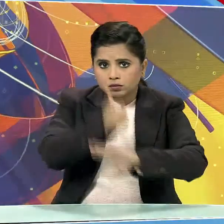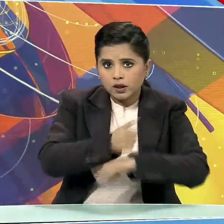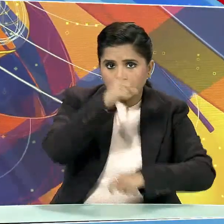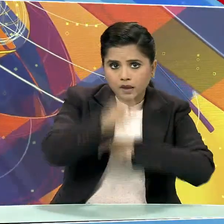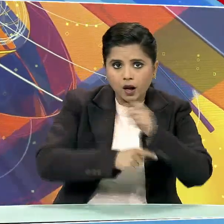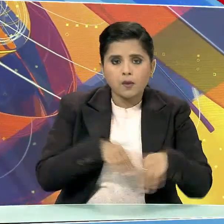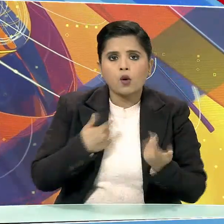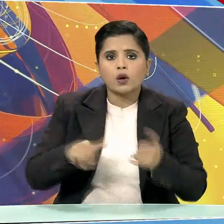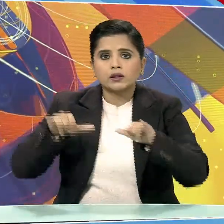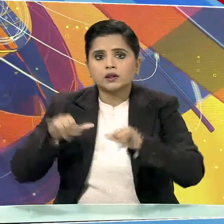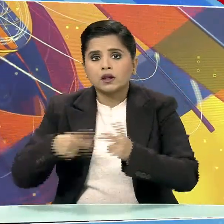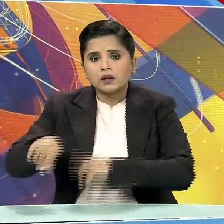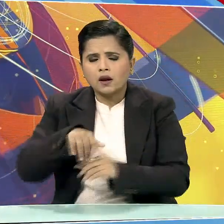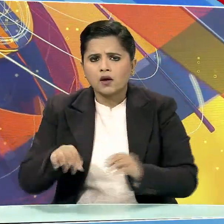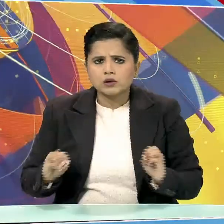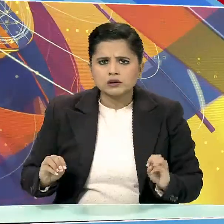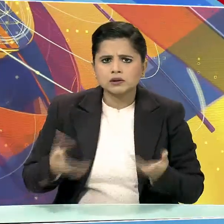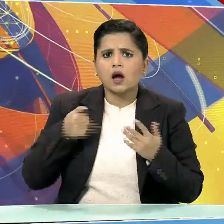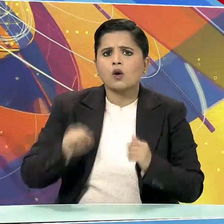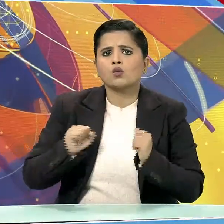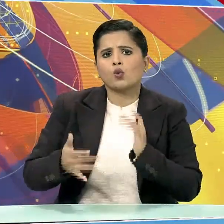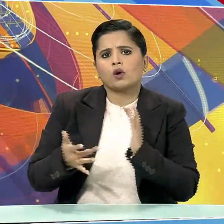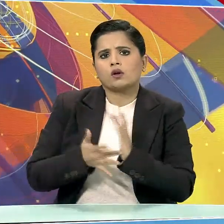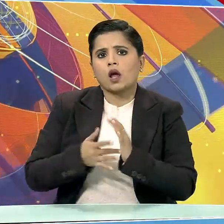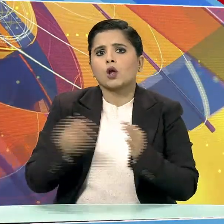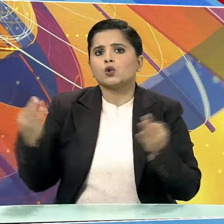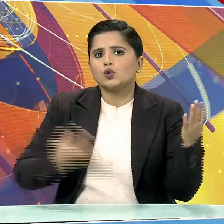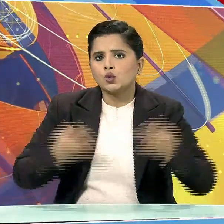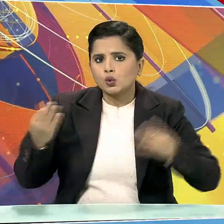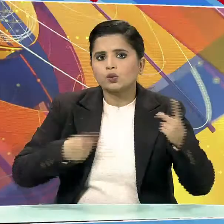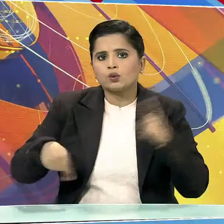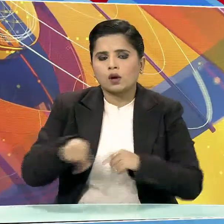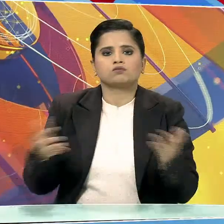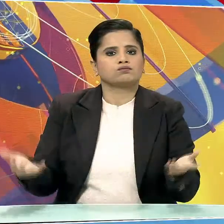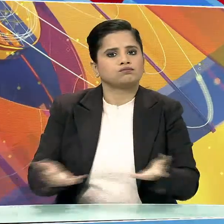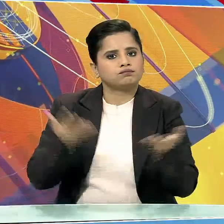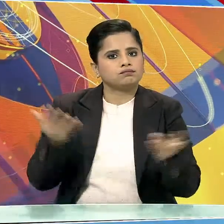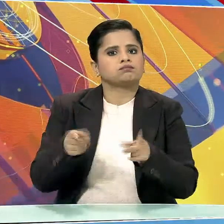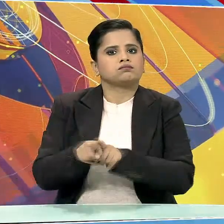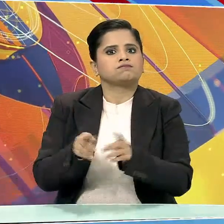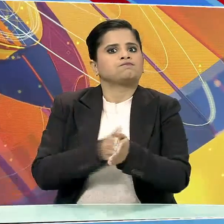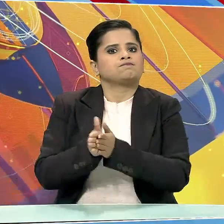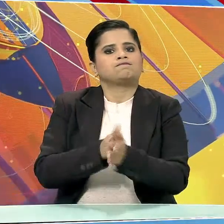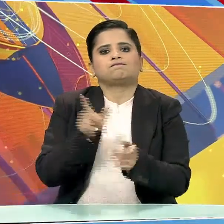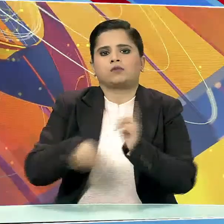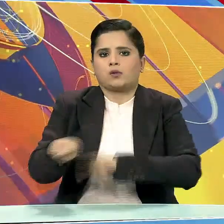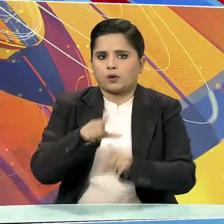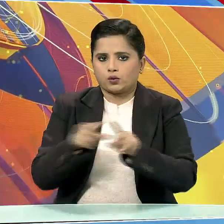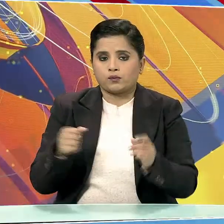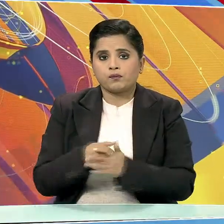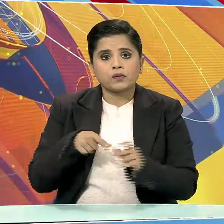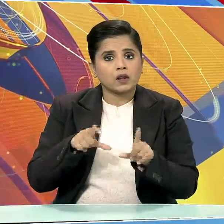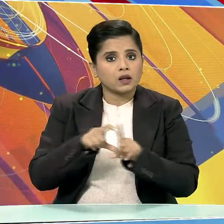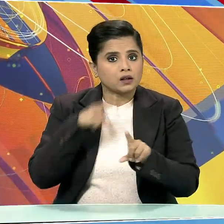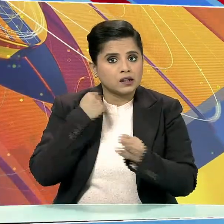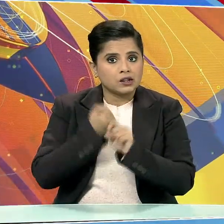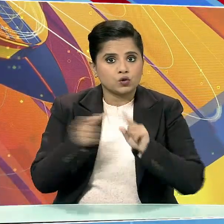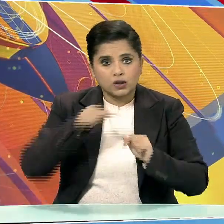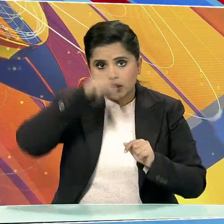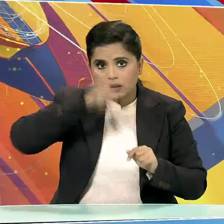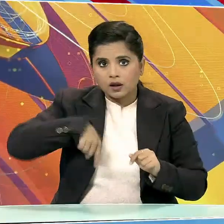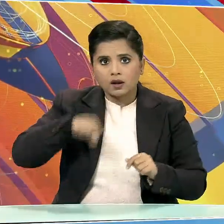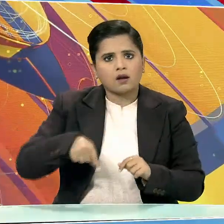और जमीनी इस्तर के डिजिटल पहलों को भी प्रेरित और पुरुसाहित करता है डिजिटल इंडिया कारक्रम की